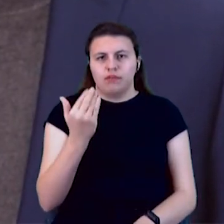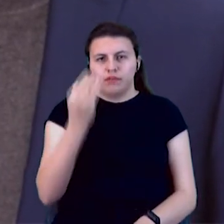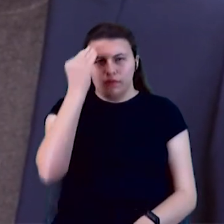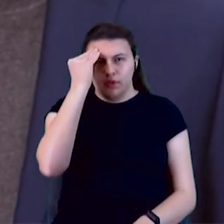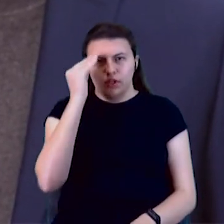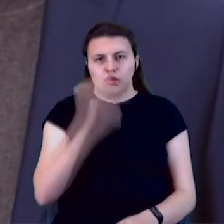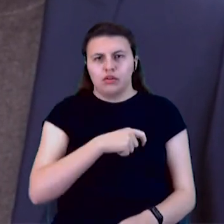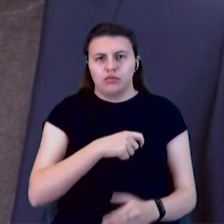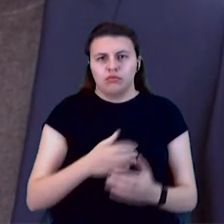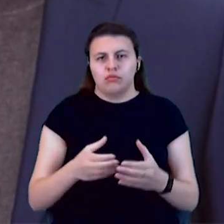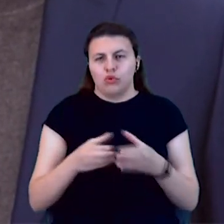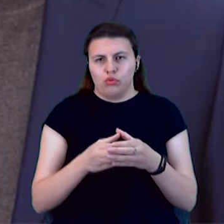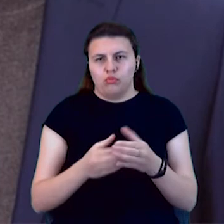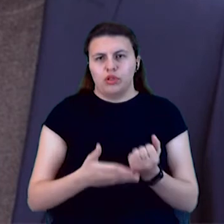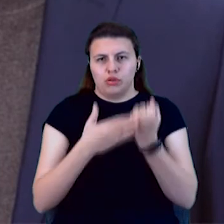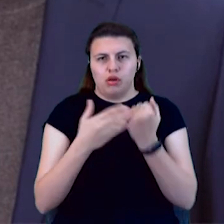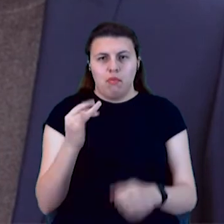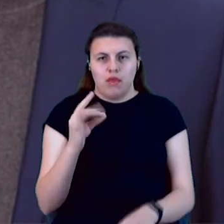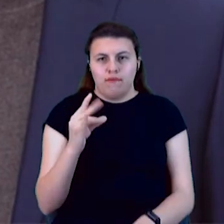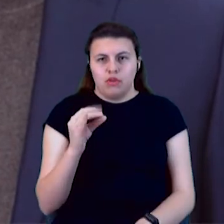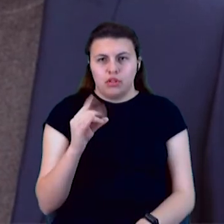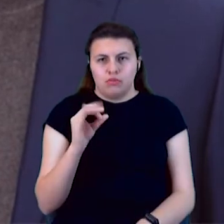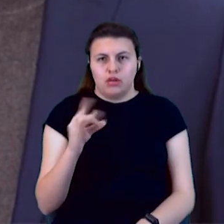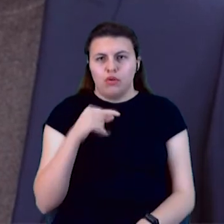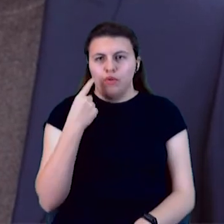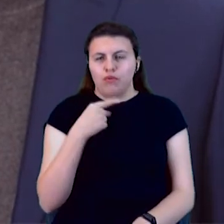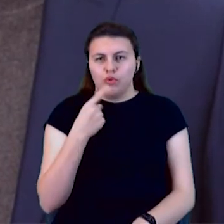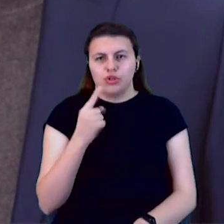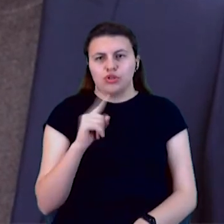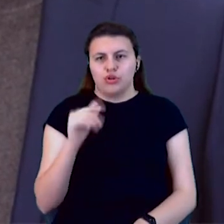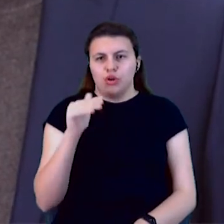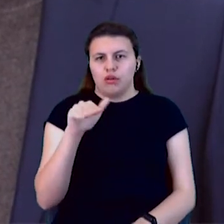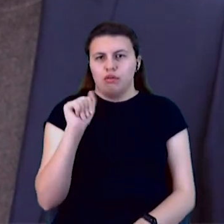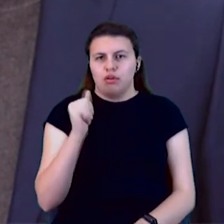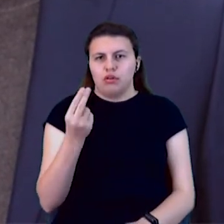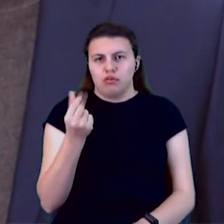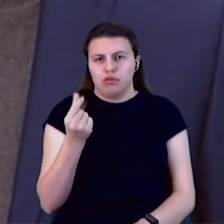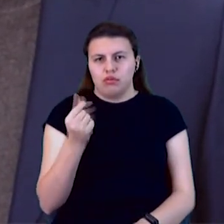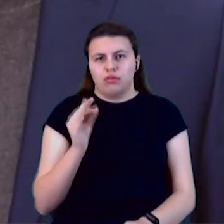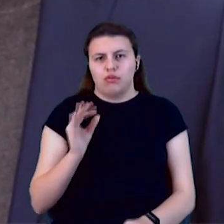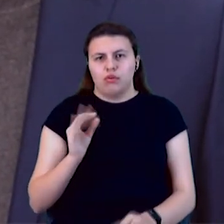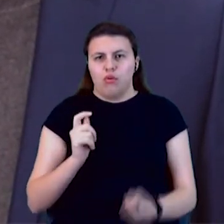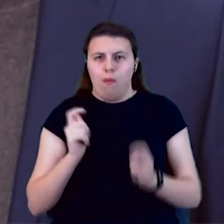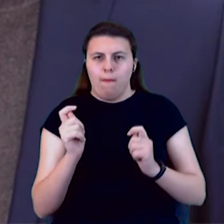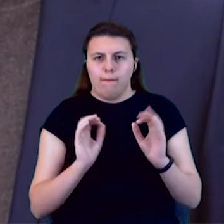пан Володимир говорить, наприклад, що до кредитних грошей, для прикладу, так обережно ставиться.